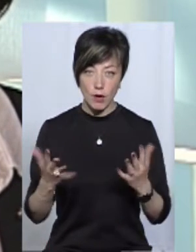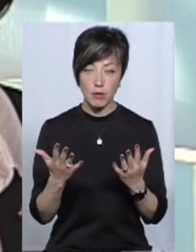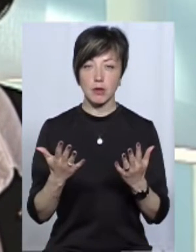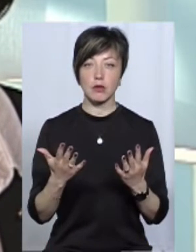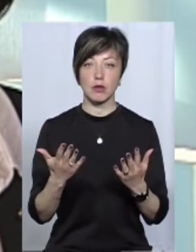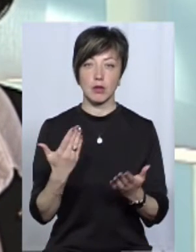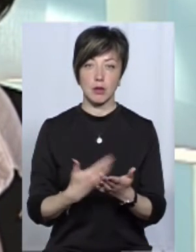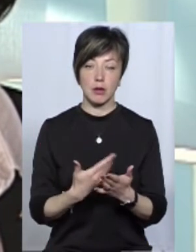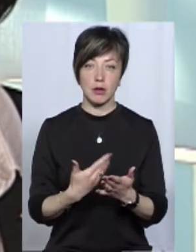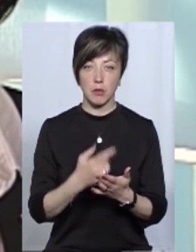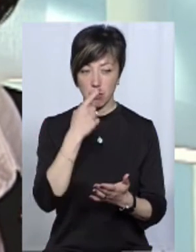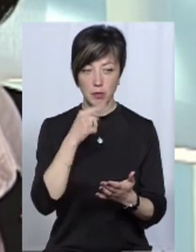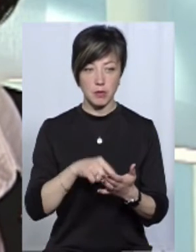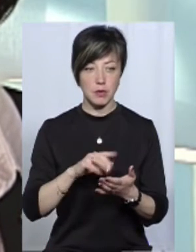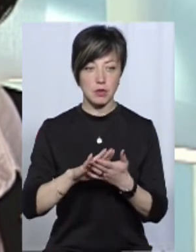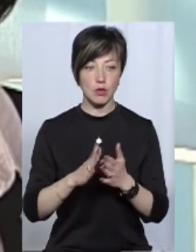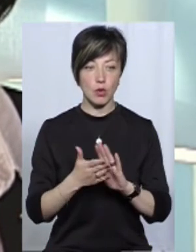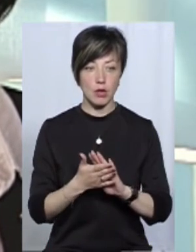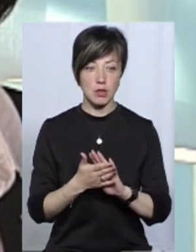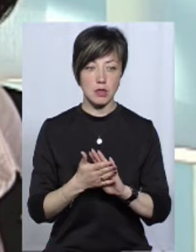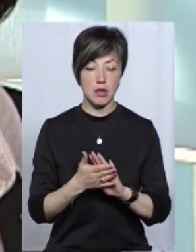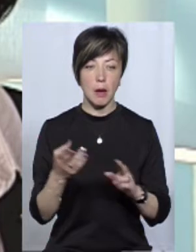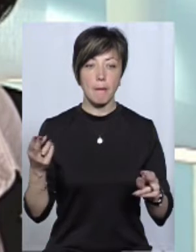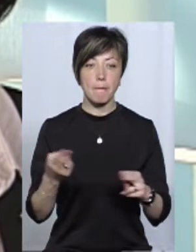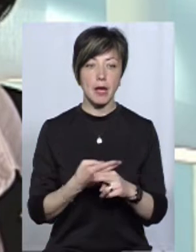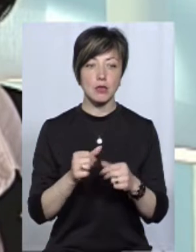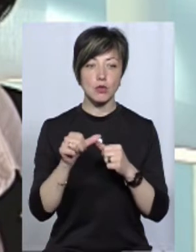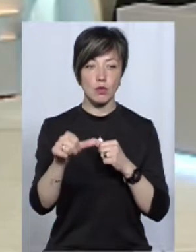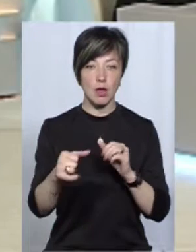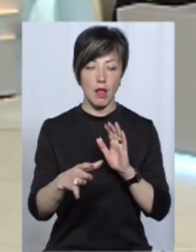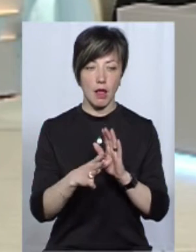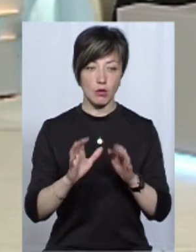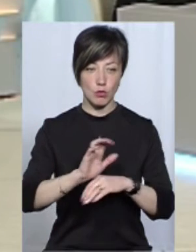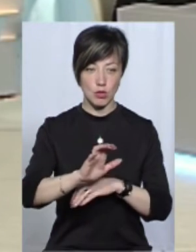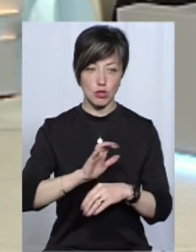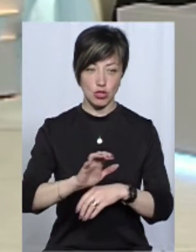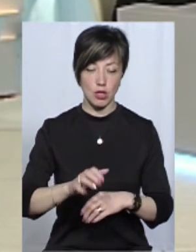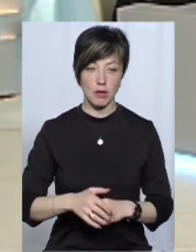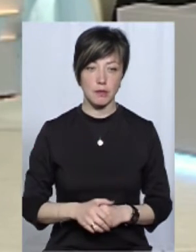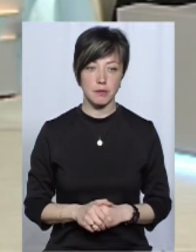якщо вона опиняється в ситуації без зовнішнього електропостачання.